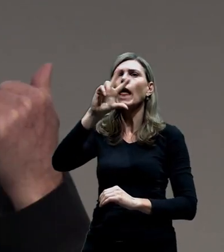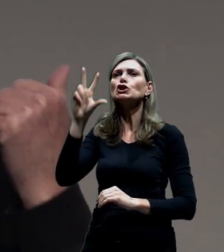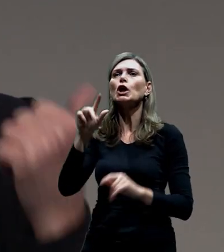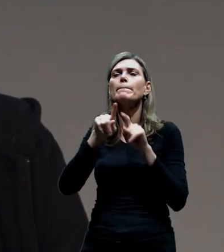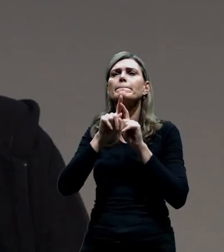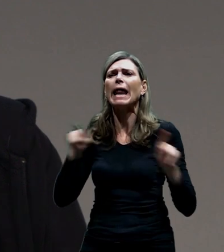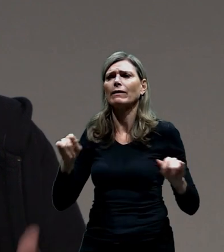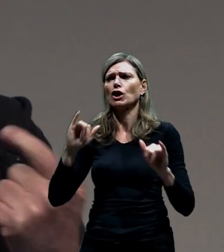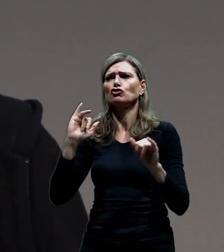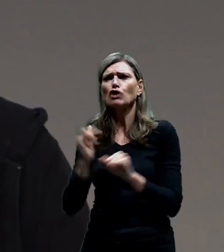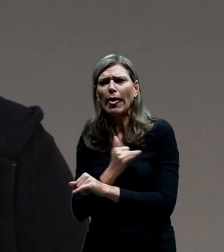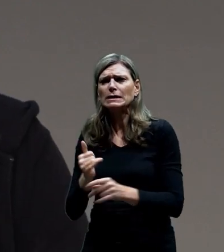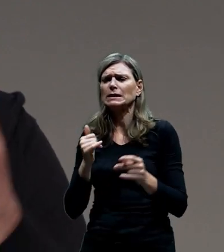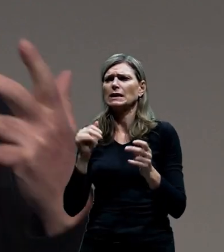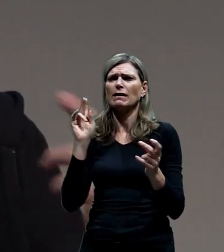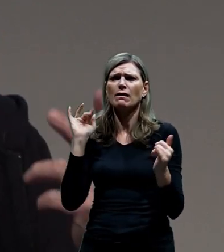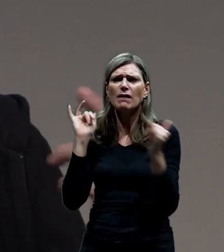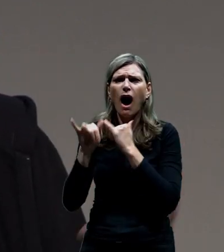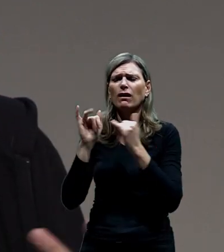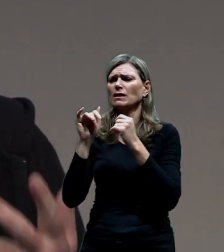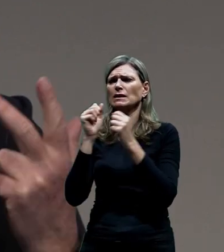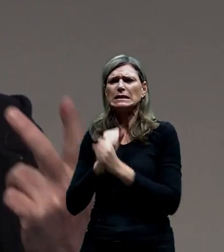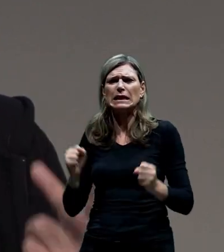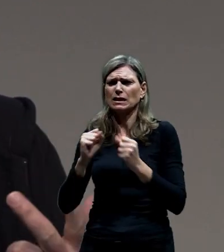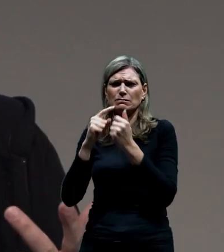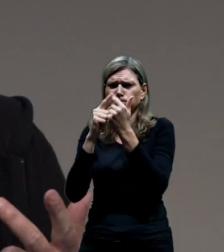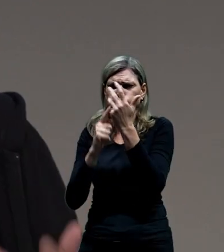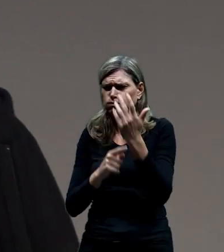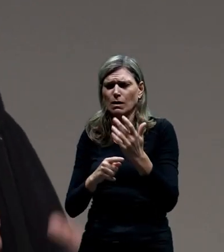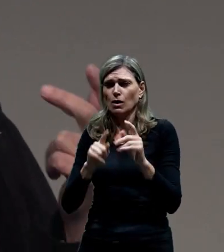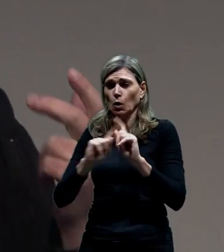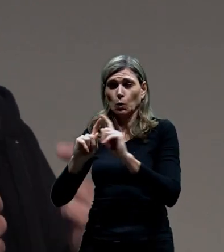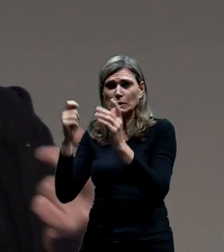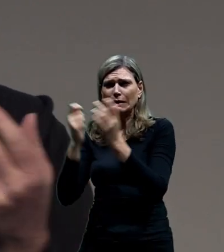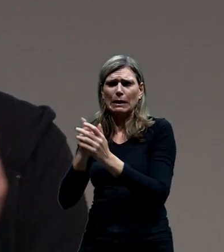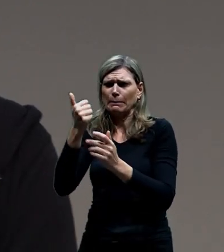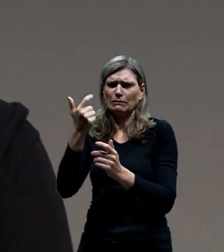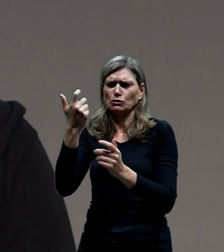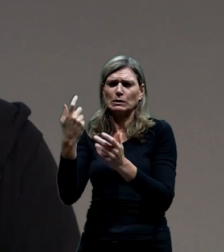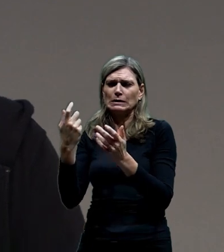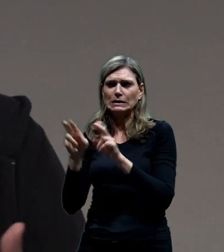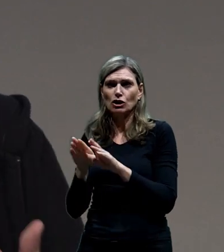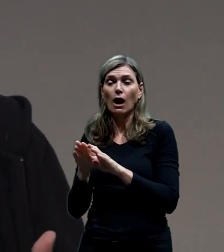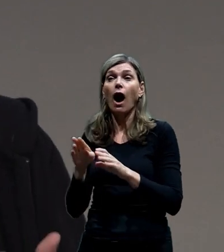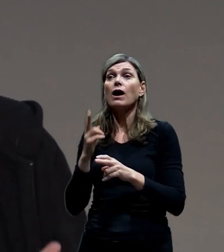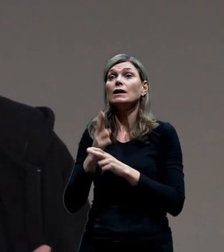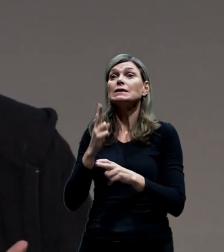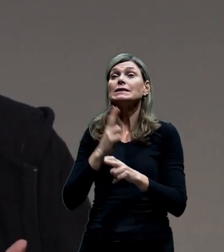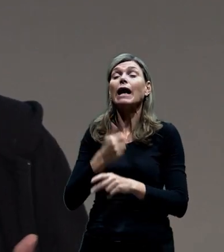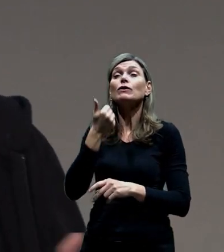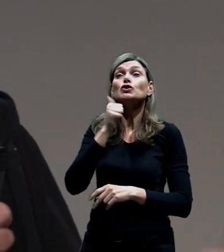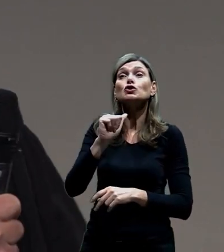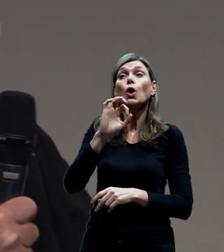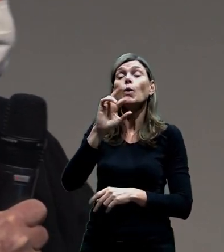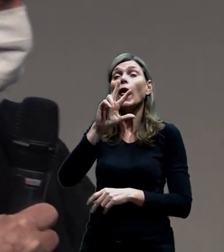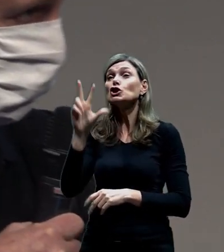železnic, dálnic, silnic, prostě nevím kolikovátejch tříd. Tak vlastně stát měl k dispozici 103 miliard.